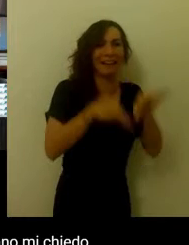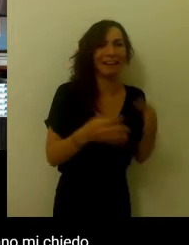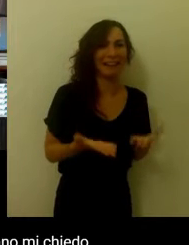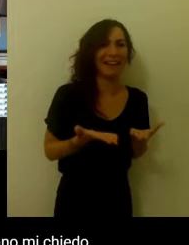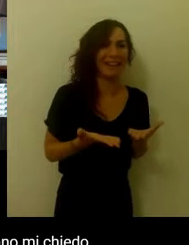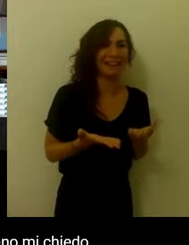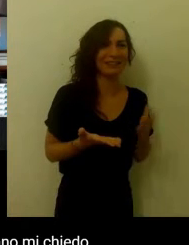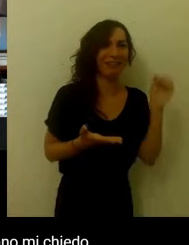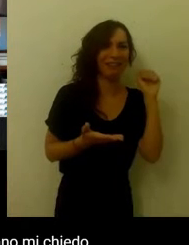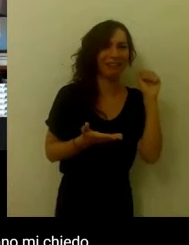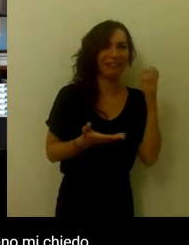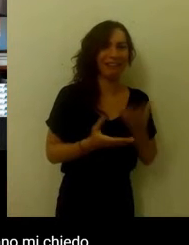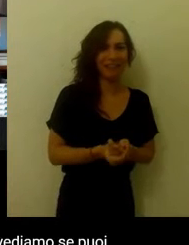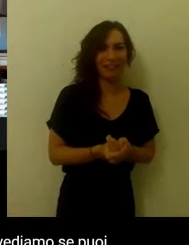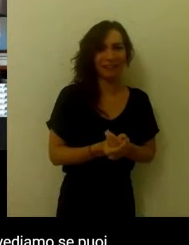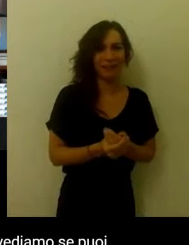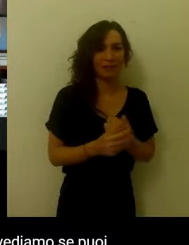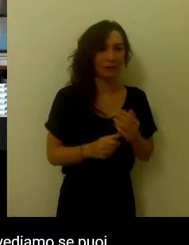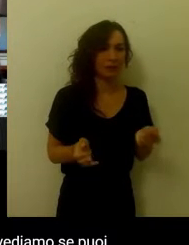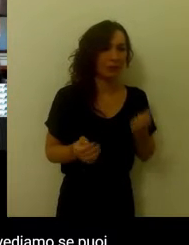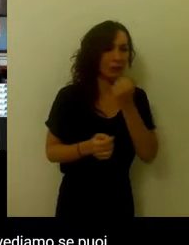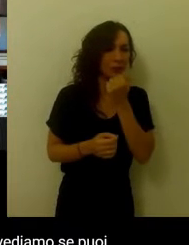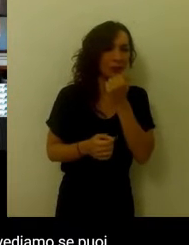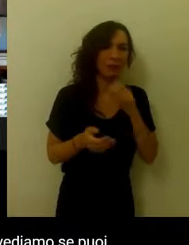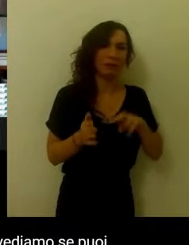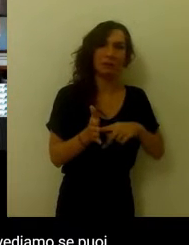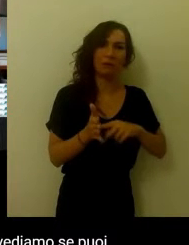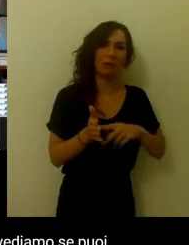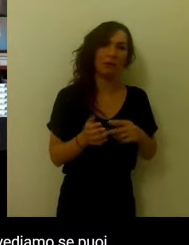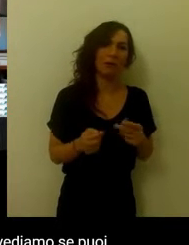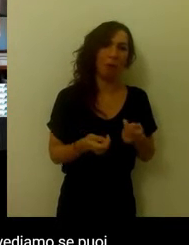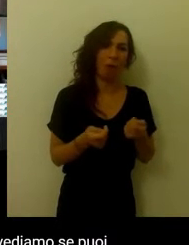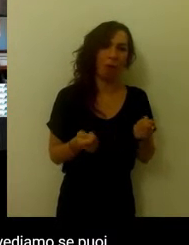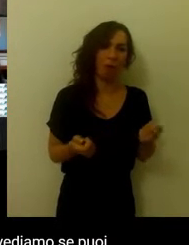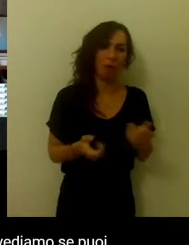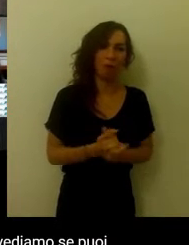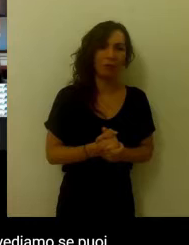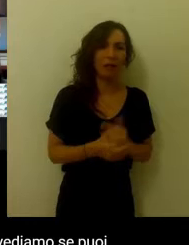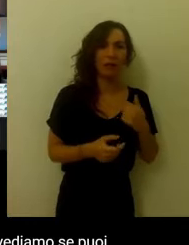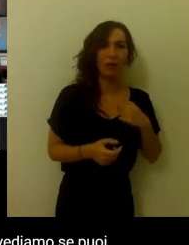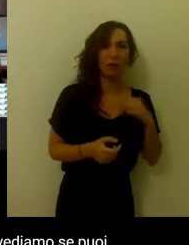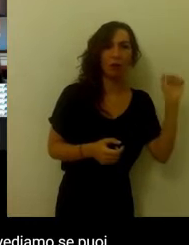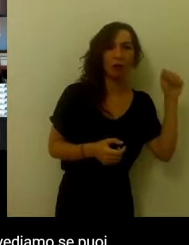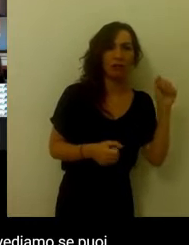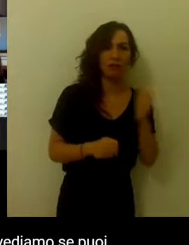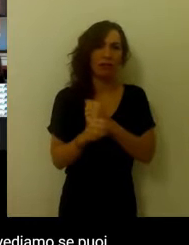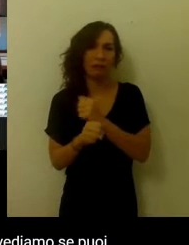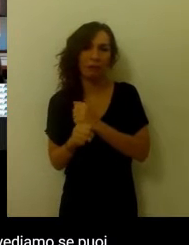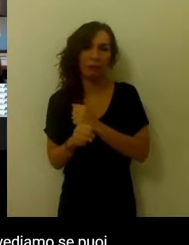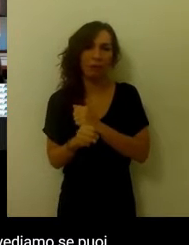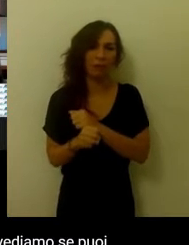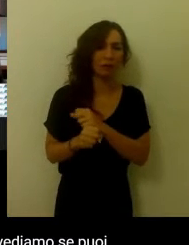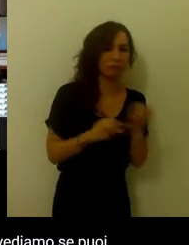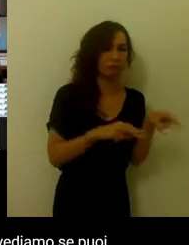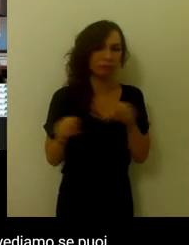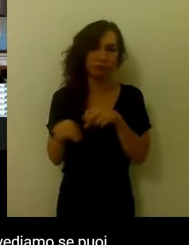mi chiedo scusa, sono un po' attrezzata in questo periodo, sto correndo tra la Sardegna e il Piemonte.